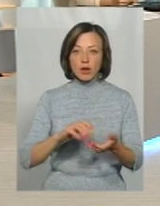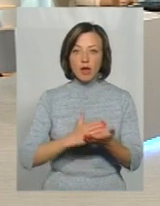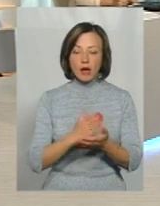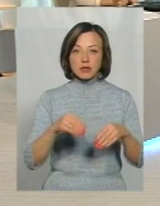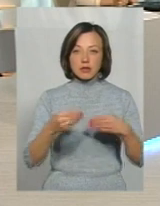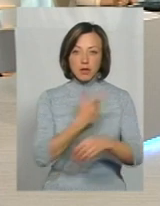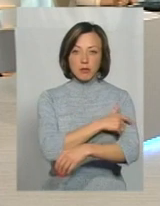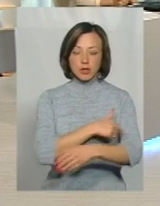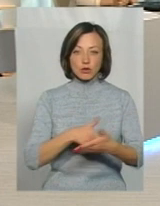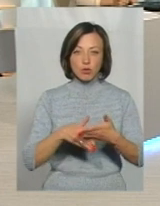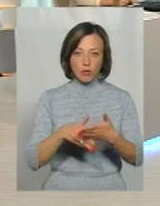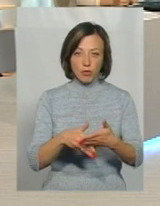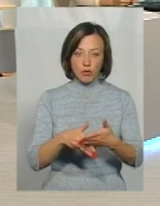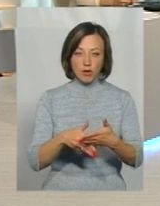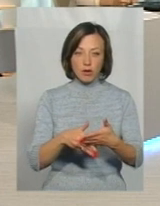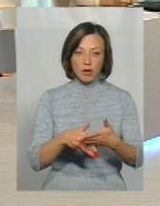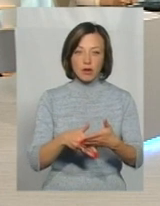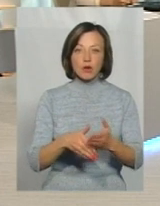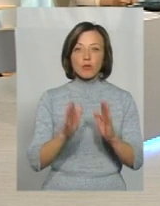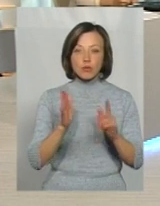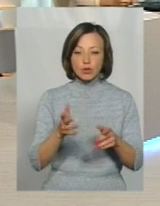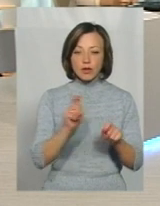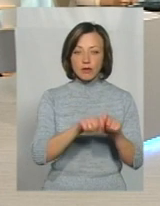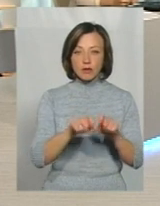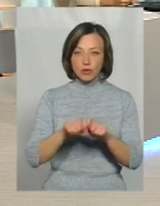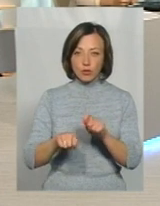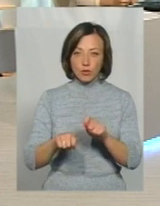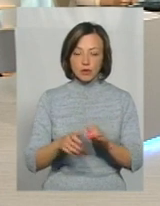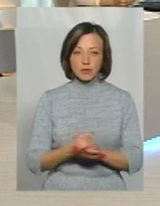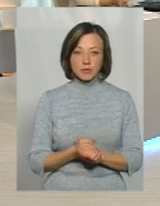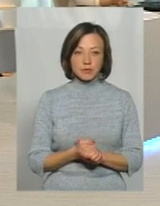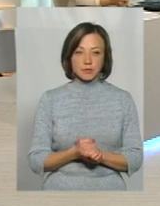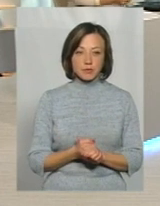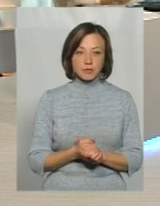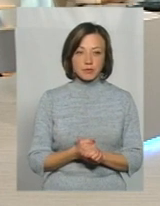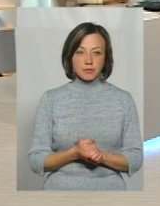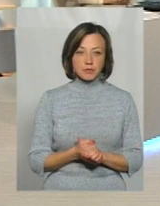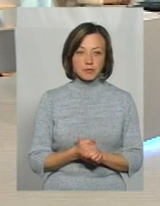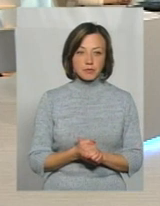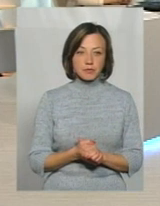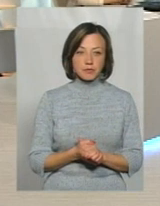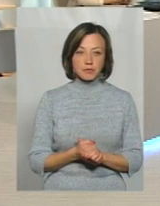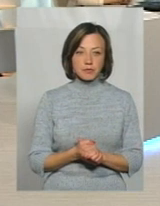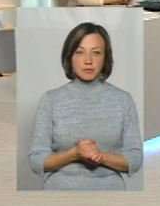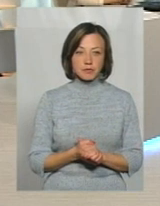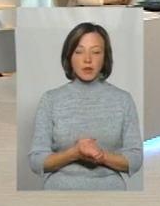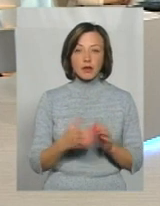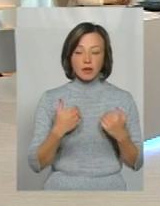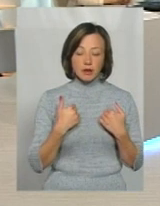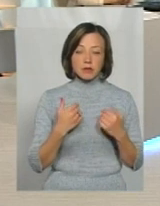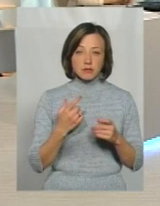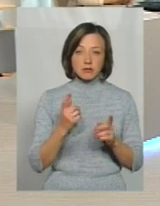надання медичної допомоги. От вони це якраз і будуть відслідковувати. Пані Людмила, ви? Так, приєднуюсь до